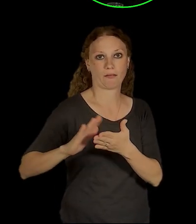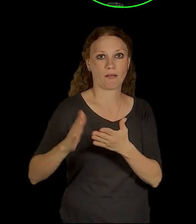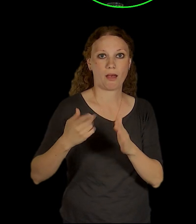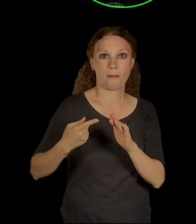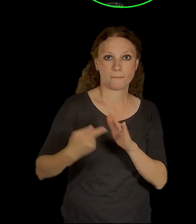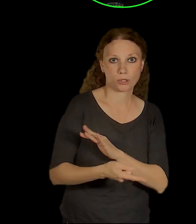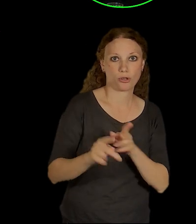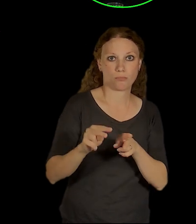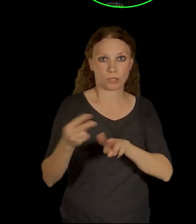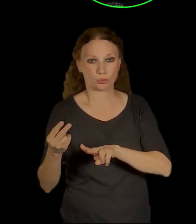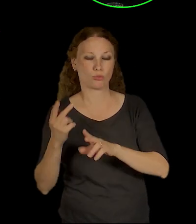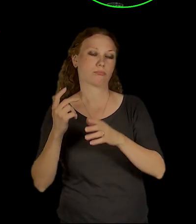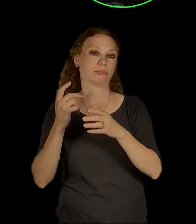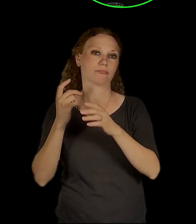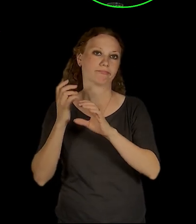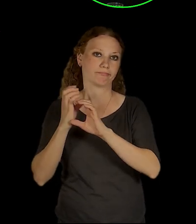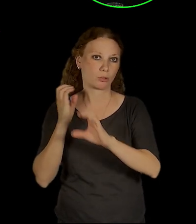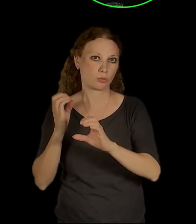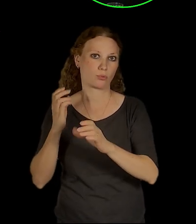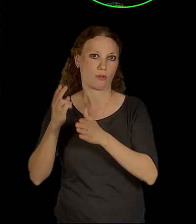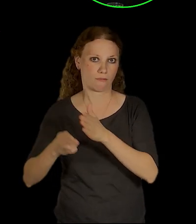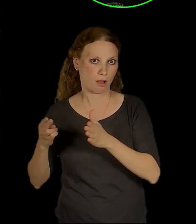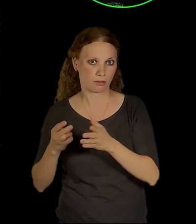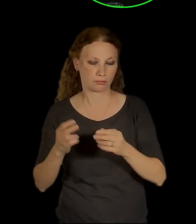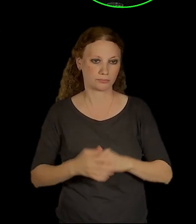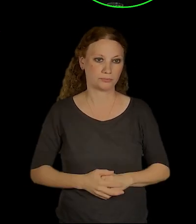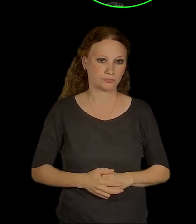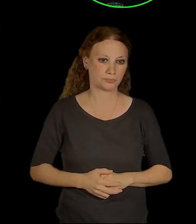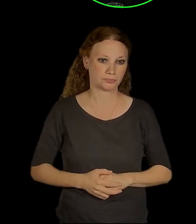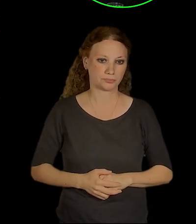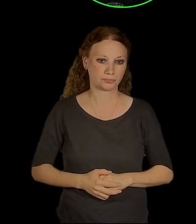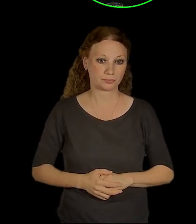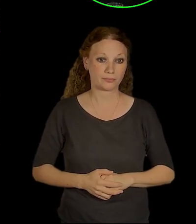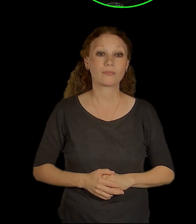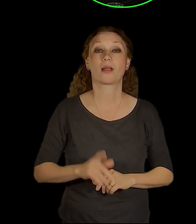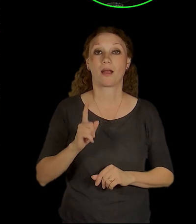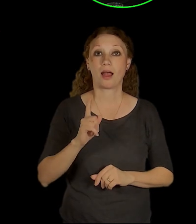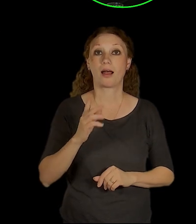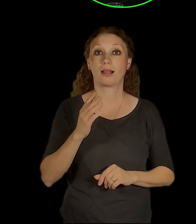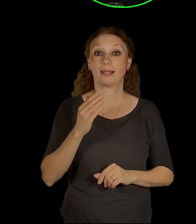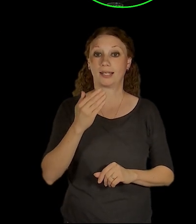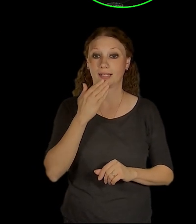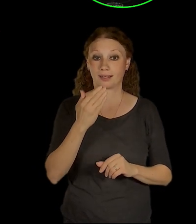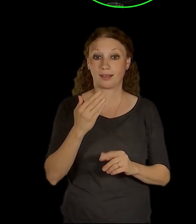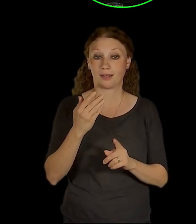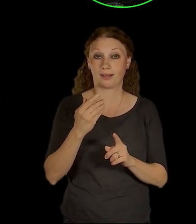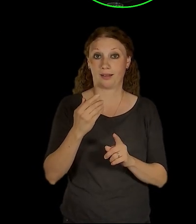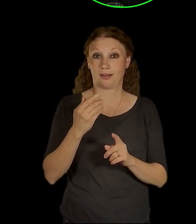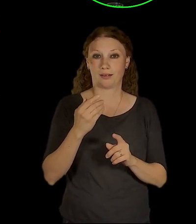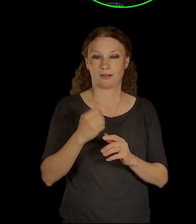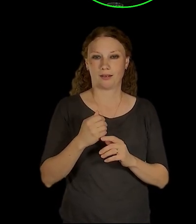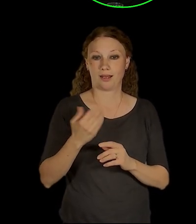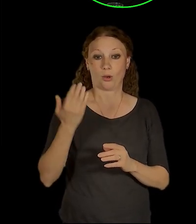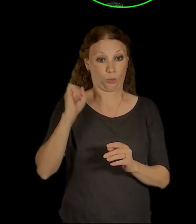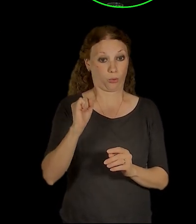toho rozvoje. V té době už ale, když jsme do toho vstupovali, ten projekt na tu lávku existoval a vypadal takhle.